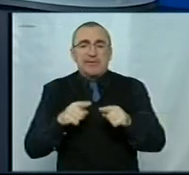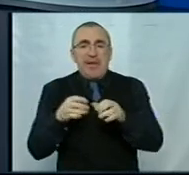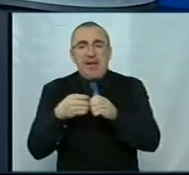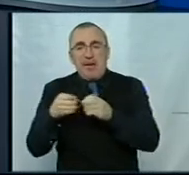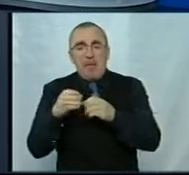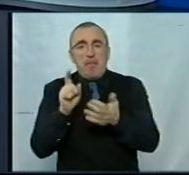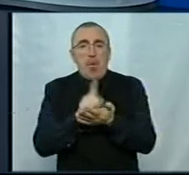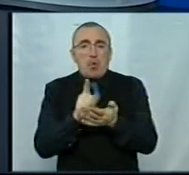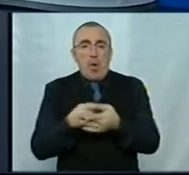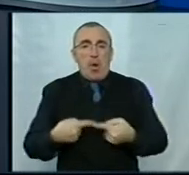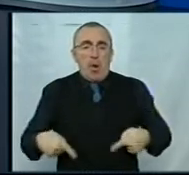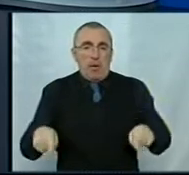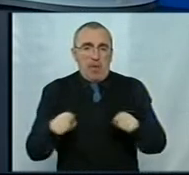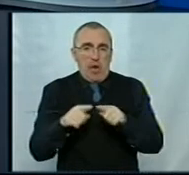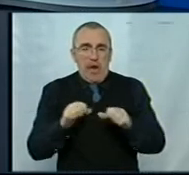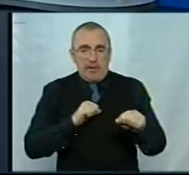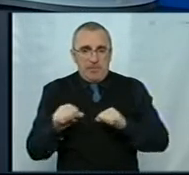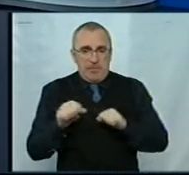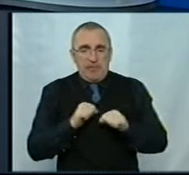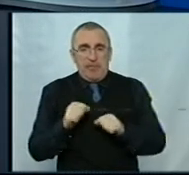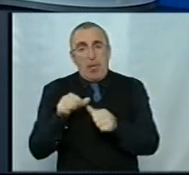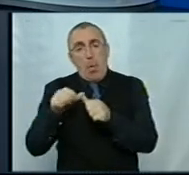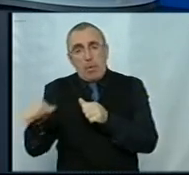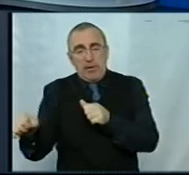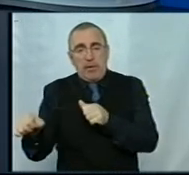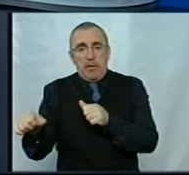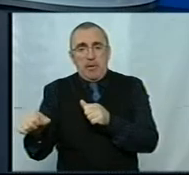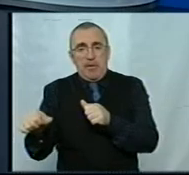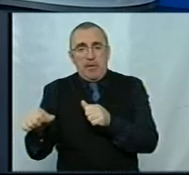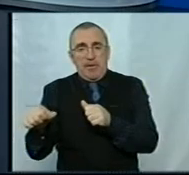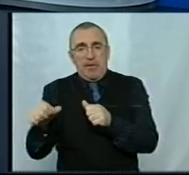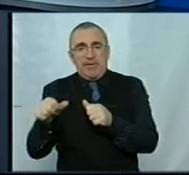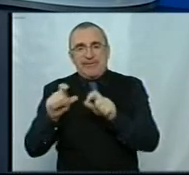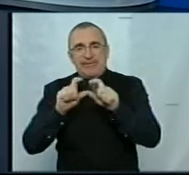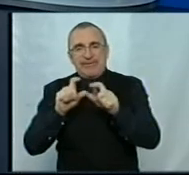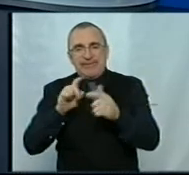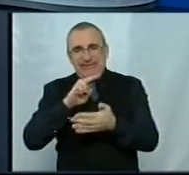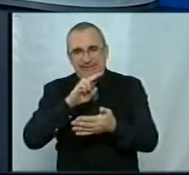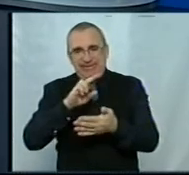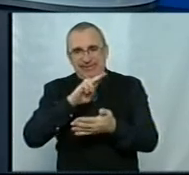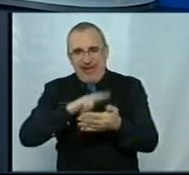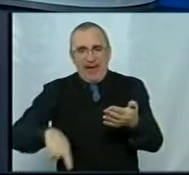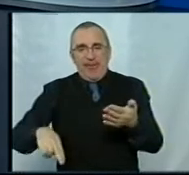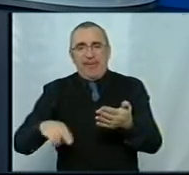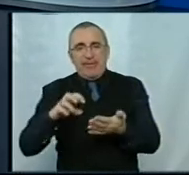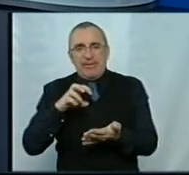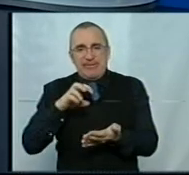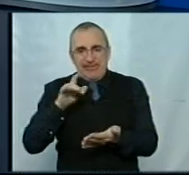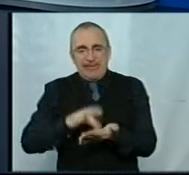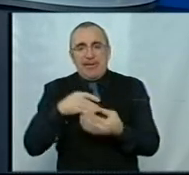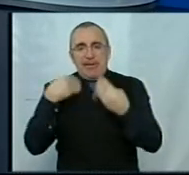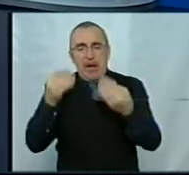податкової адміністрації, це окремі акредитовані сертифікаційні центри надання